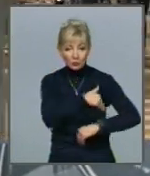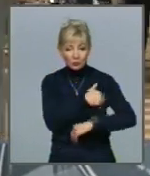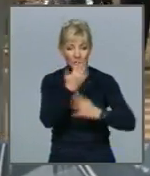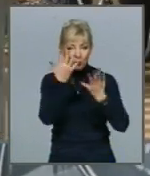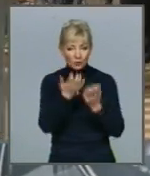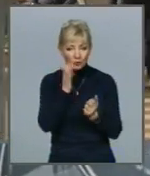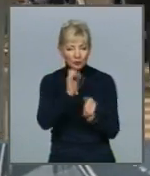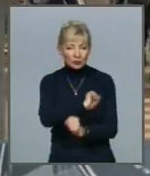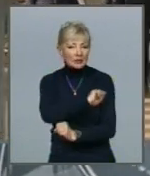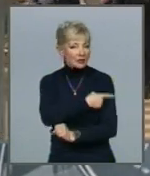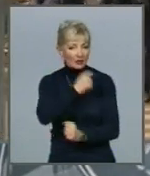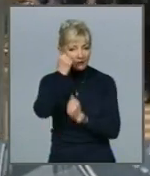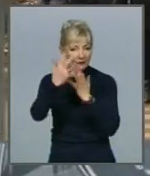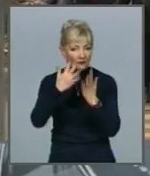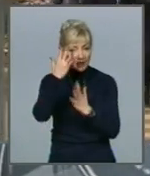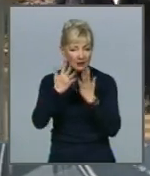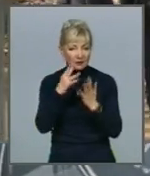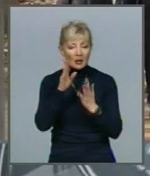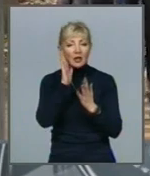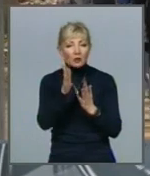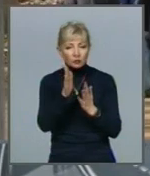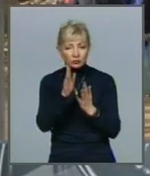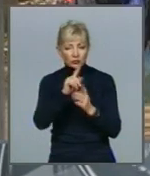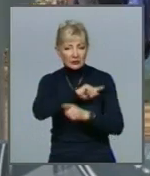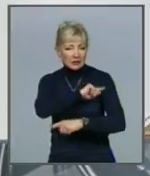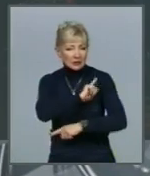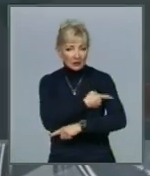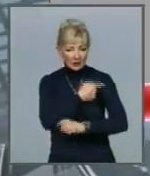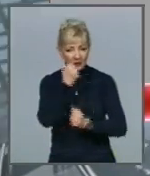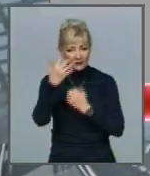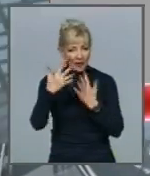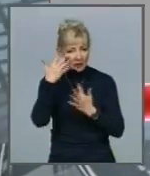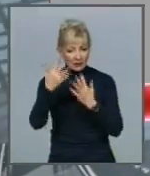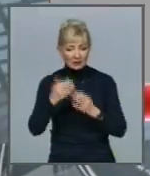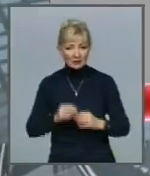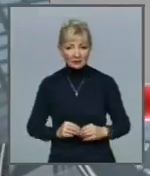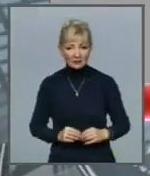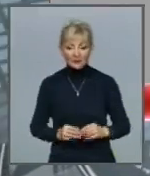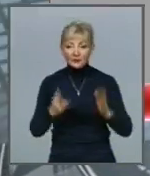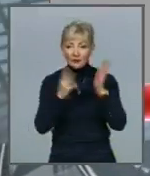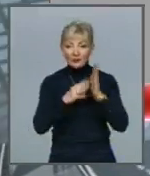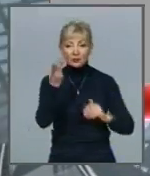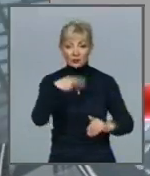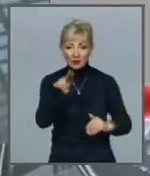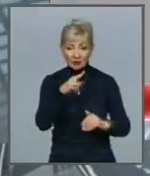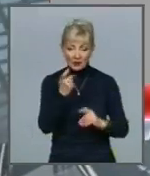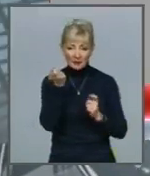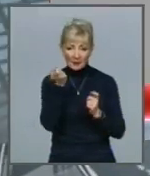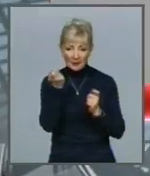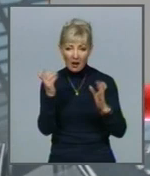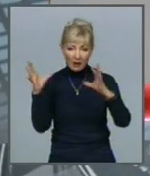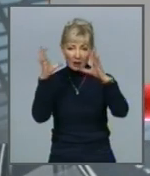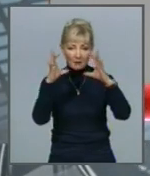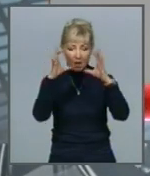задує сильний вітер Подекуди будуть штормові пориви 8 грудня мало хмарно, без